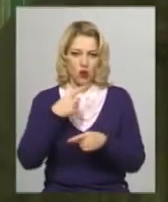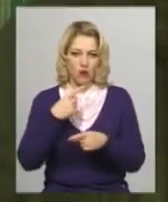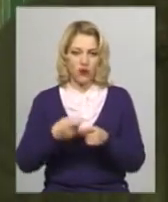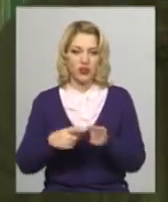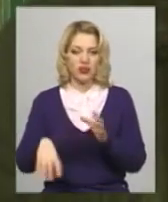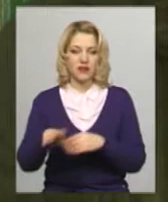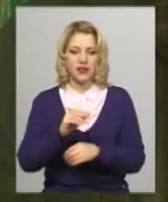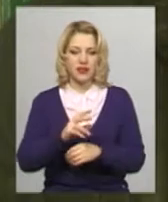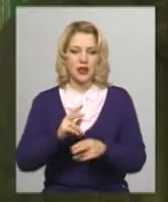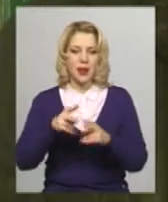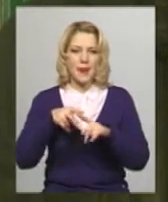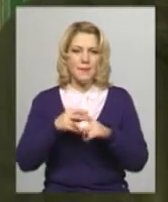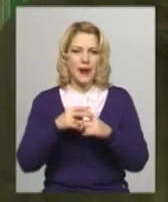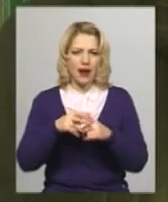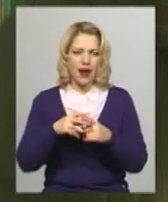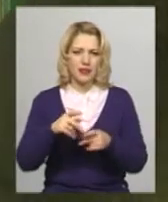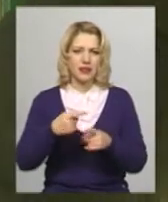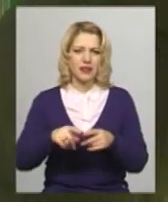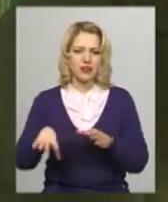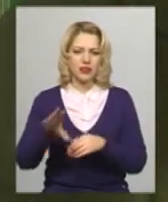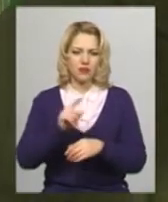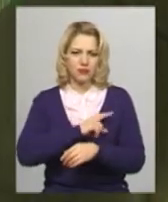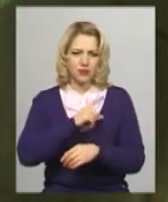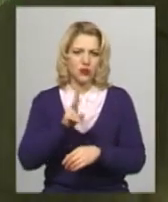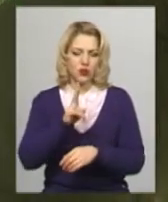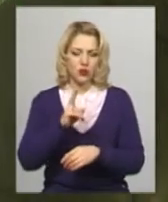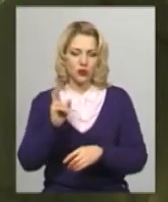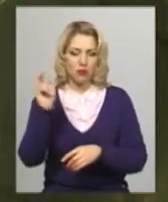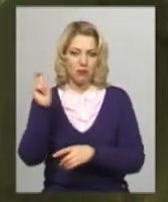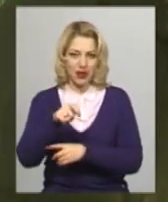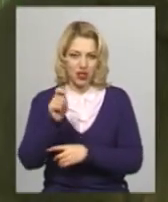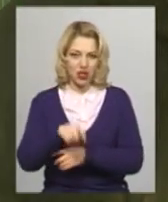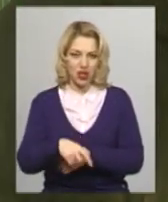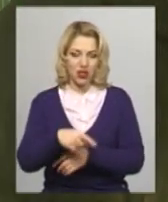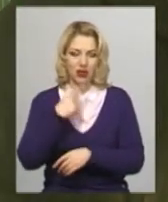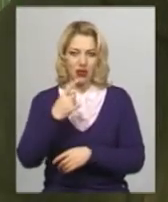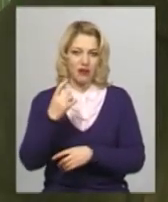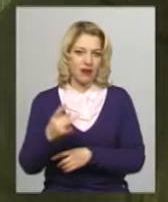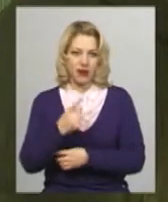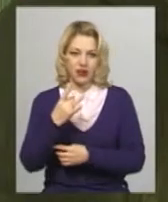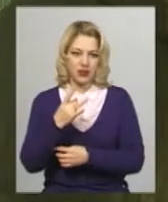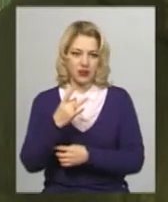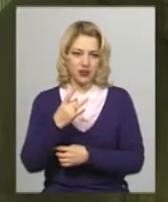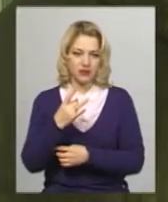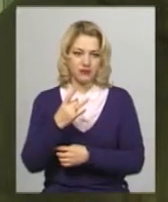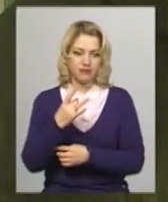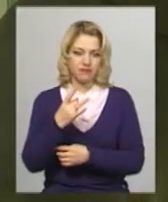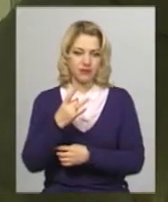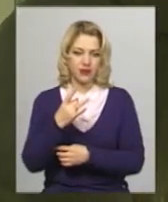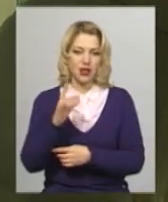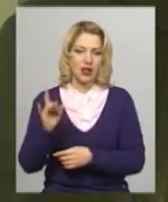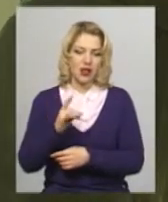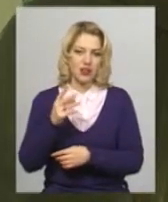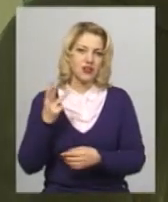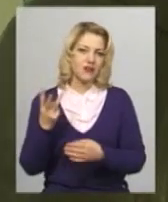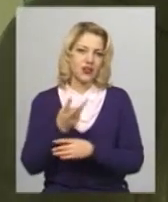Всі механіки Хмельницького ліфта, які тут приїжджали разів три,